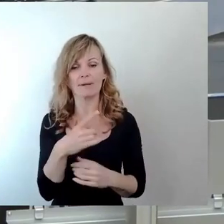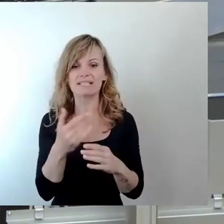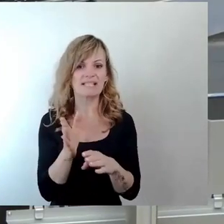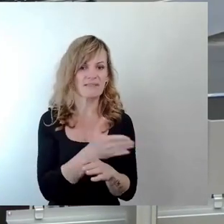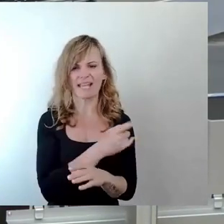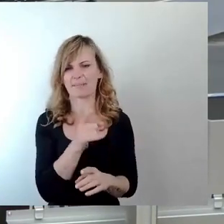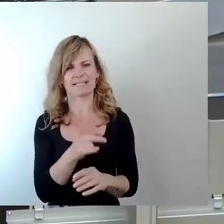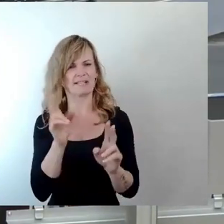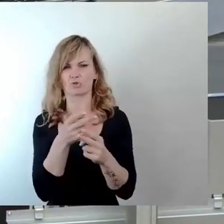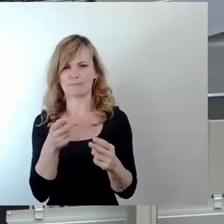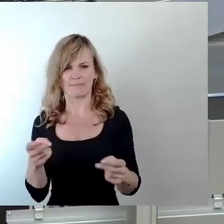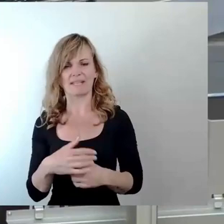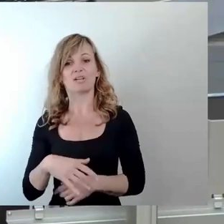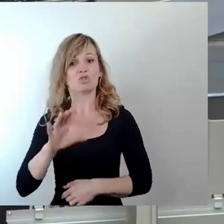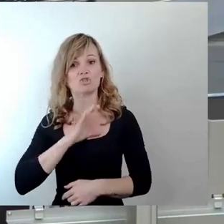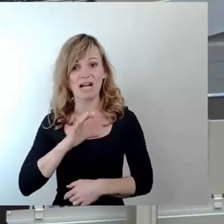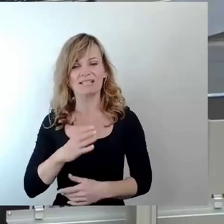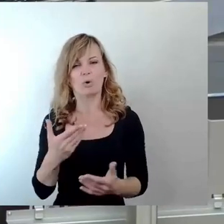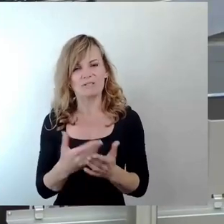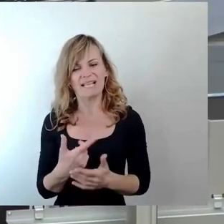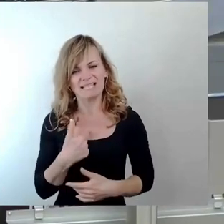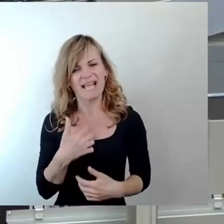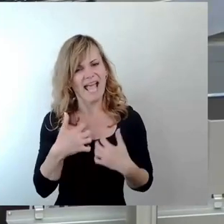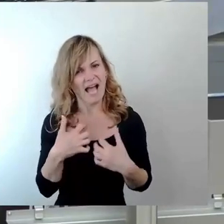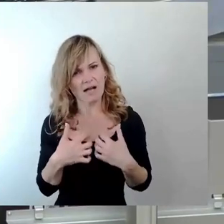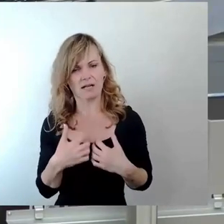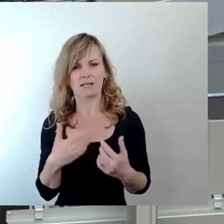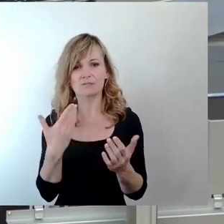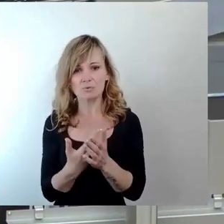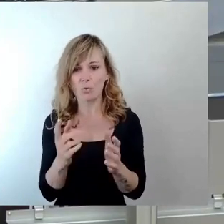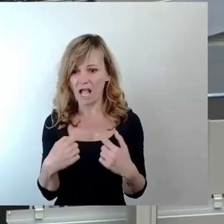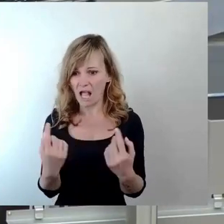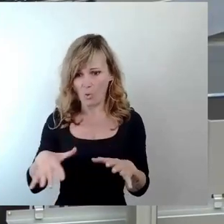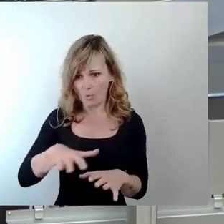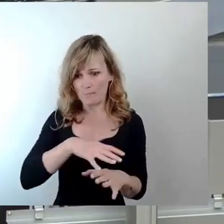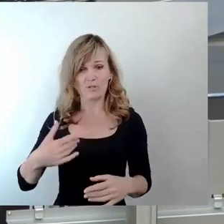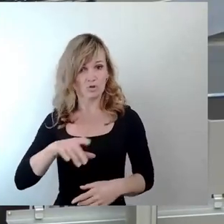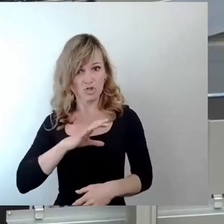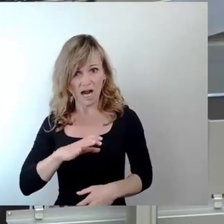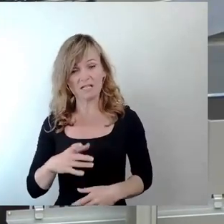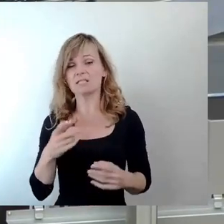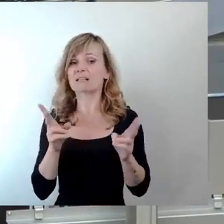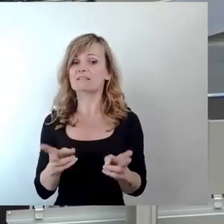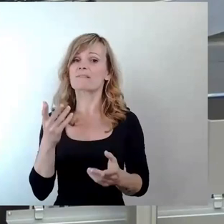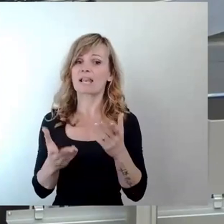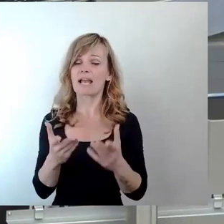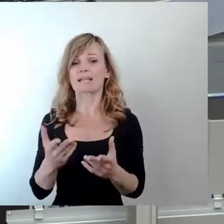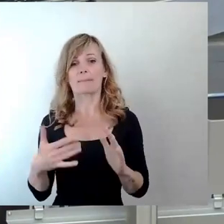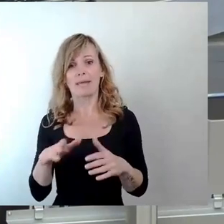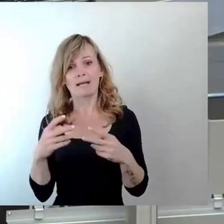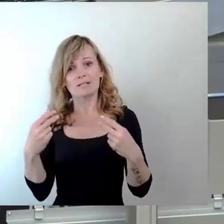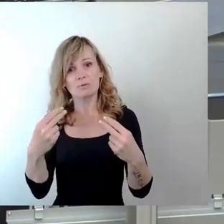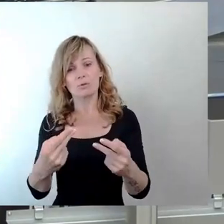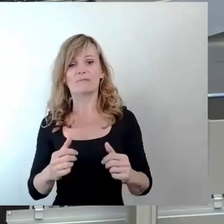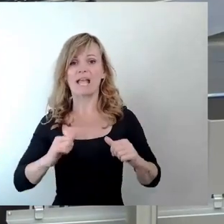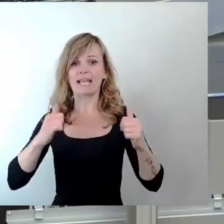die Chancen, das ist das, was mich so ärgert, die man mit diesem Raum hätte, dass man da tatsächlich wieder eine erlebbare